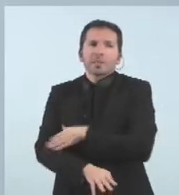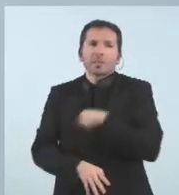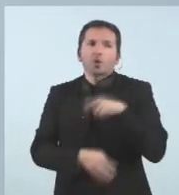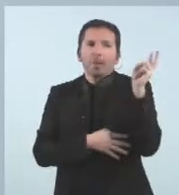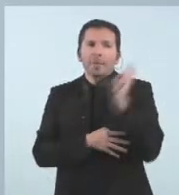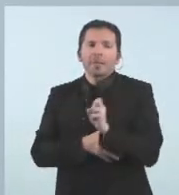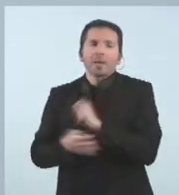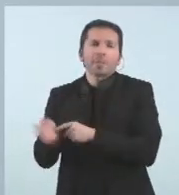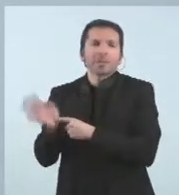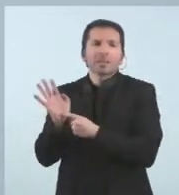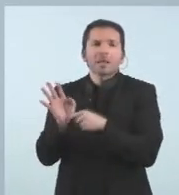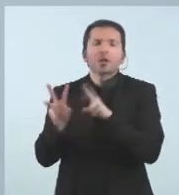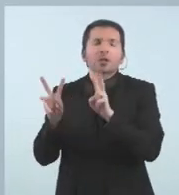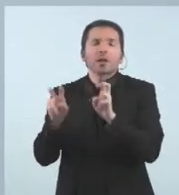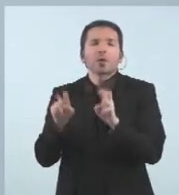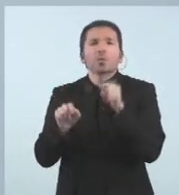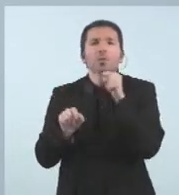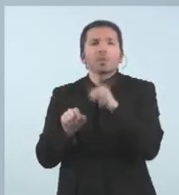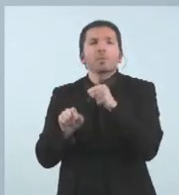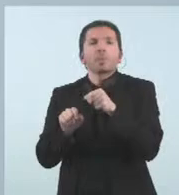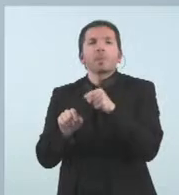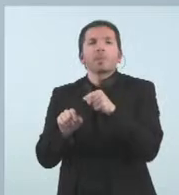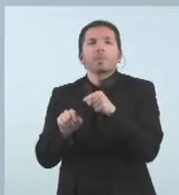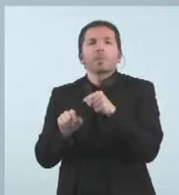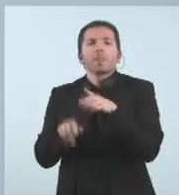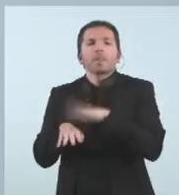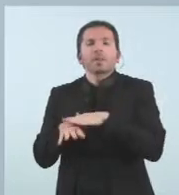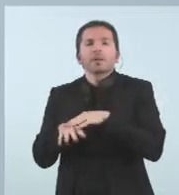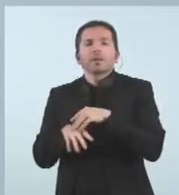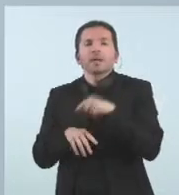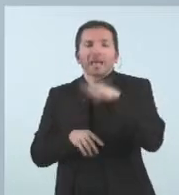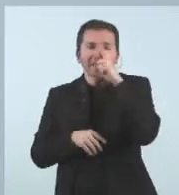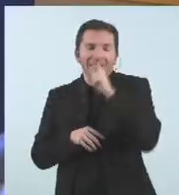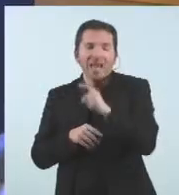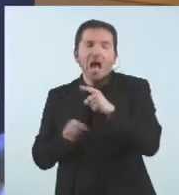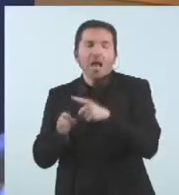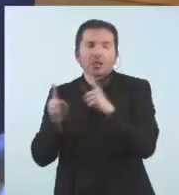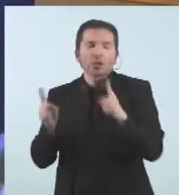convocatòria de subvencions culturals per l'any 2022 que estan liderant des del seu ministeri